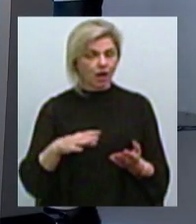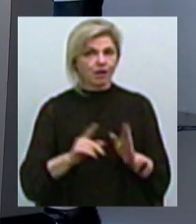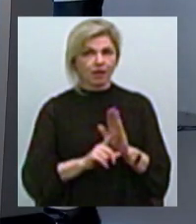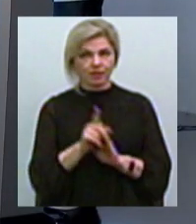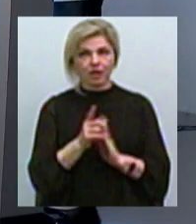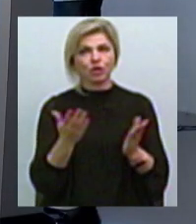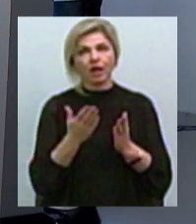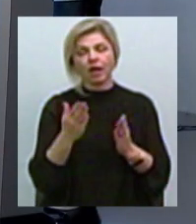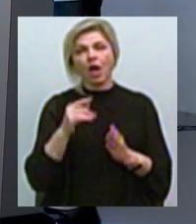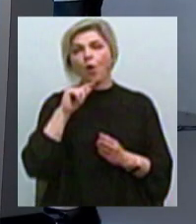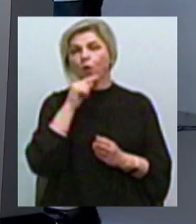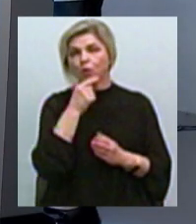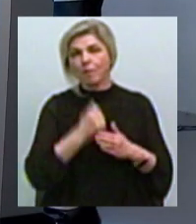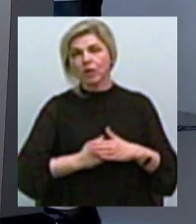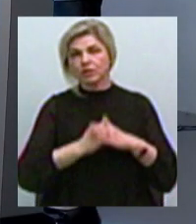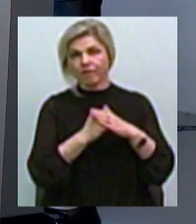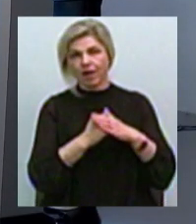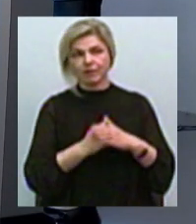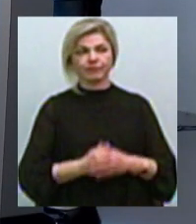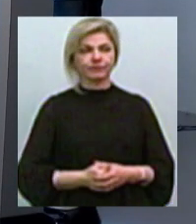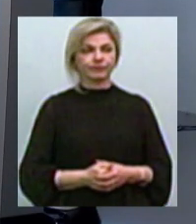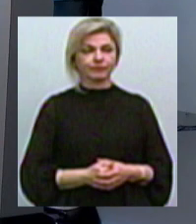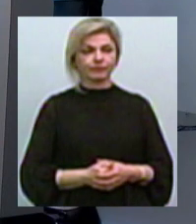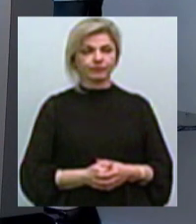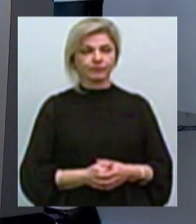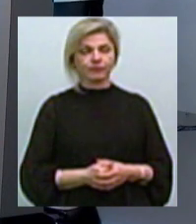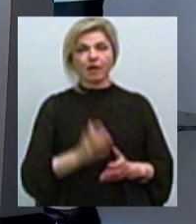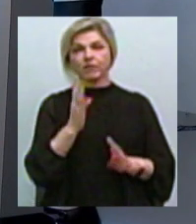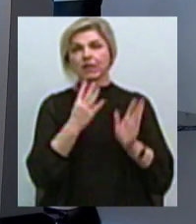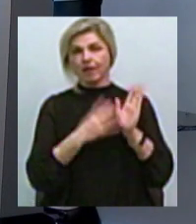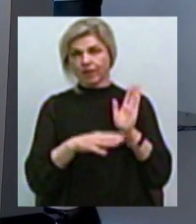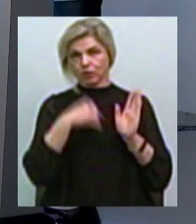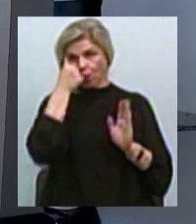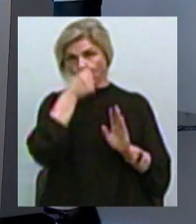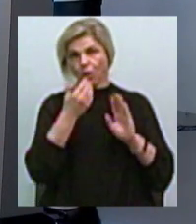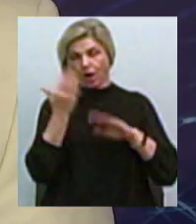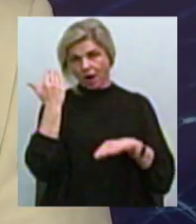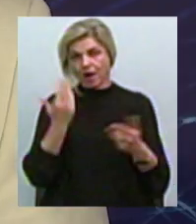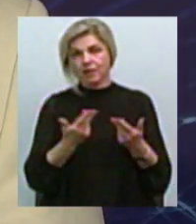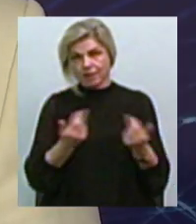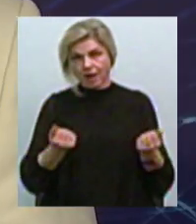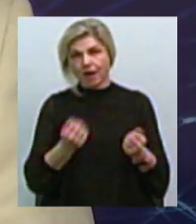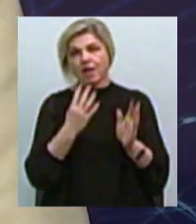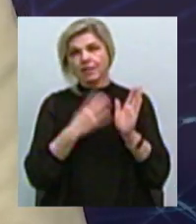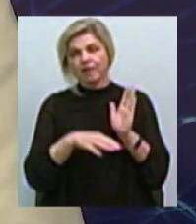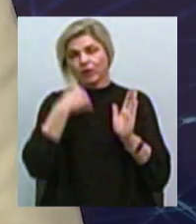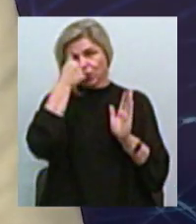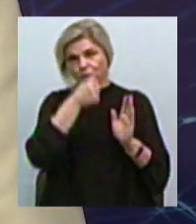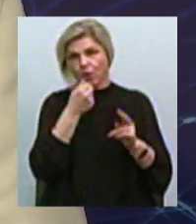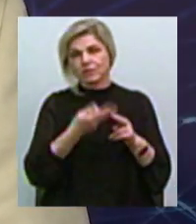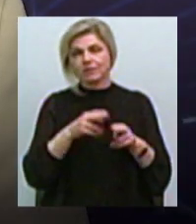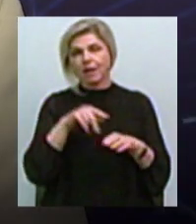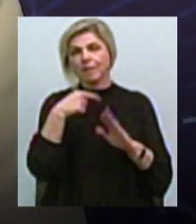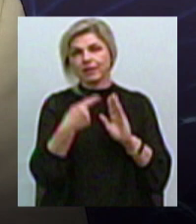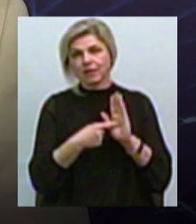економічних підстав В 90-х роках В 90-х роках, мабуть, так, але в 90-х роках це питання мало кого